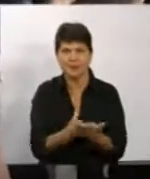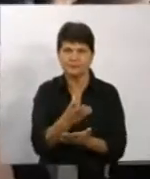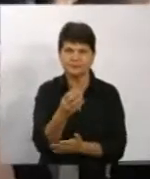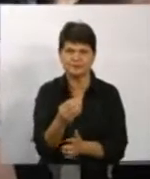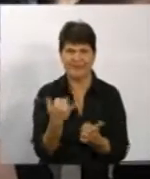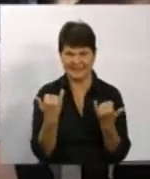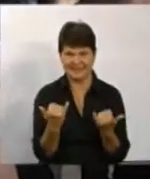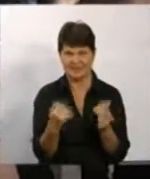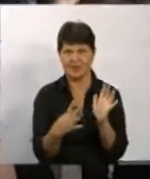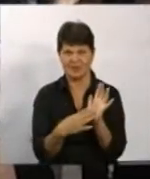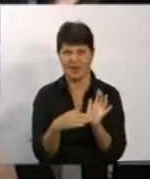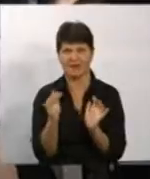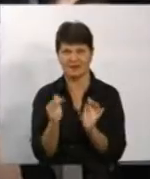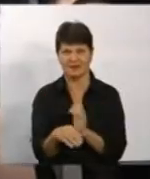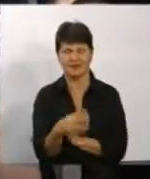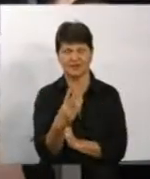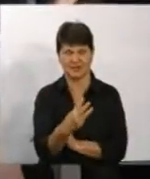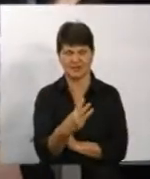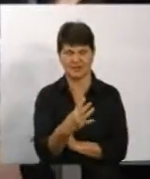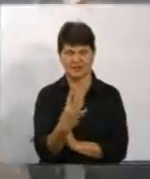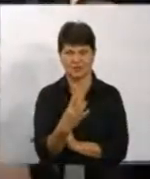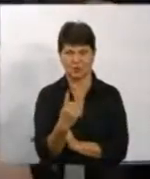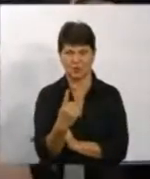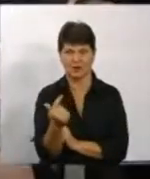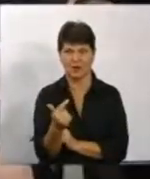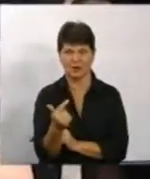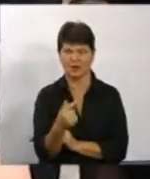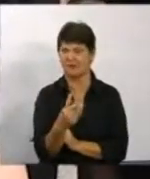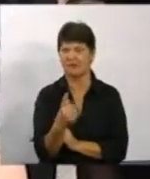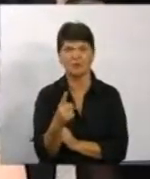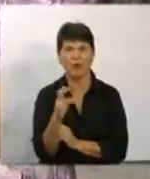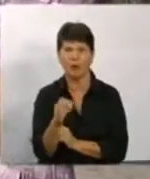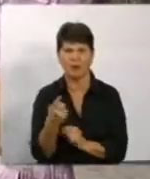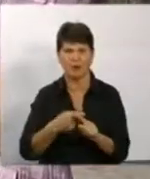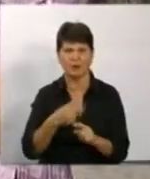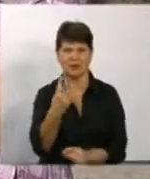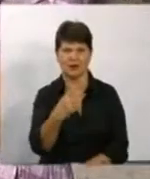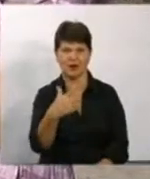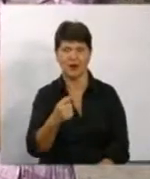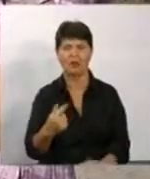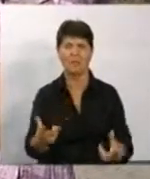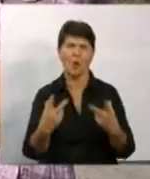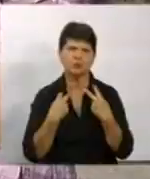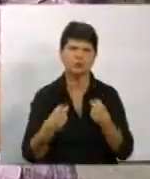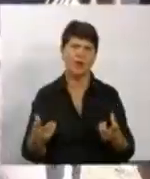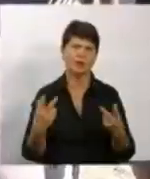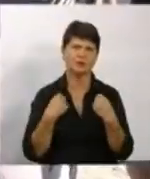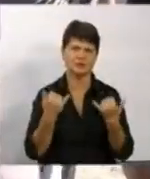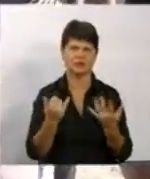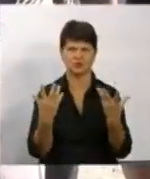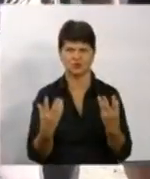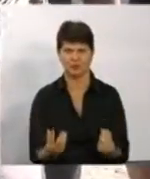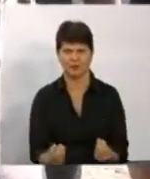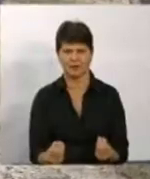тисячі 341 гривня і 36 копійок – це зовсім нічого. Три гектари і 40 сотень. Нам обіцяли, обіцяли і на сьогоднішній день.